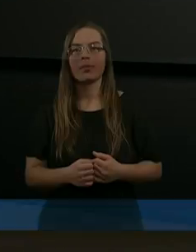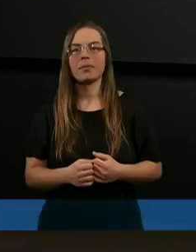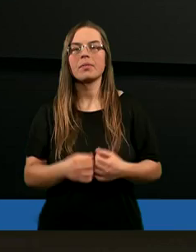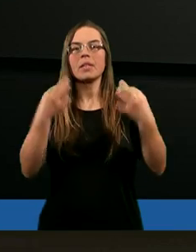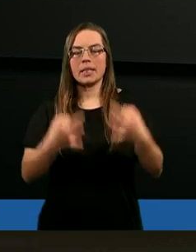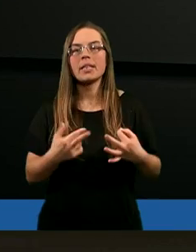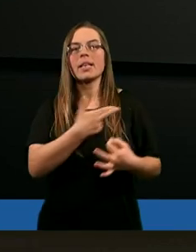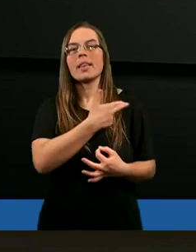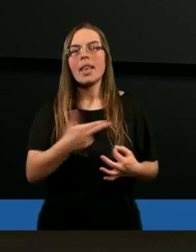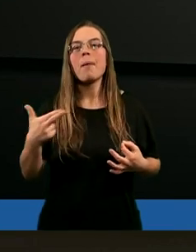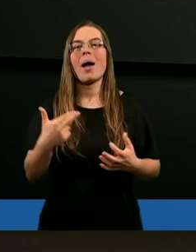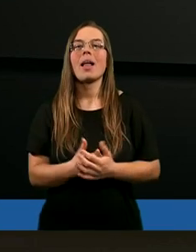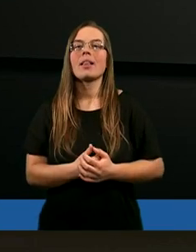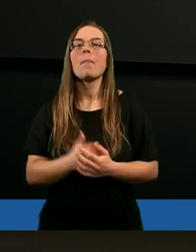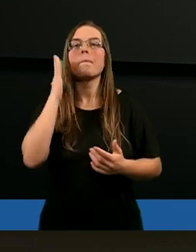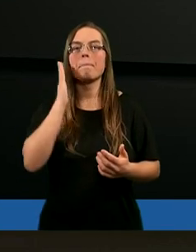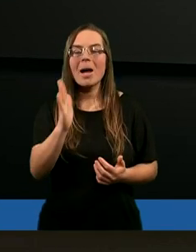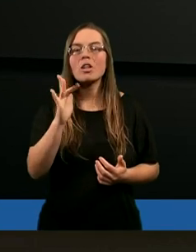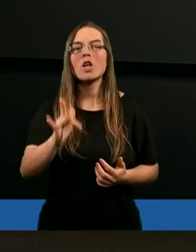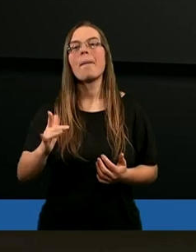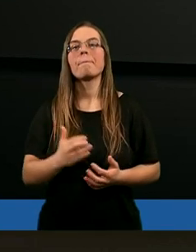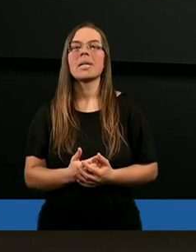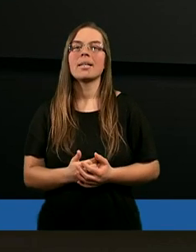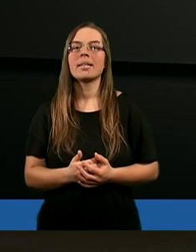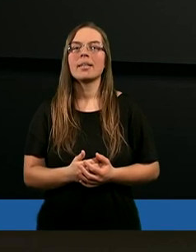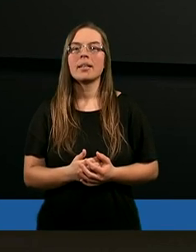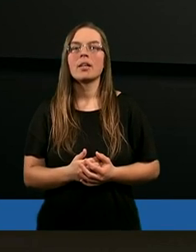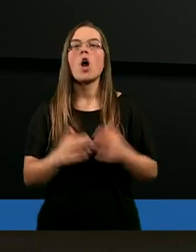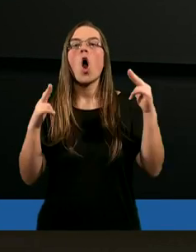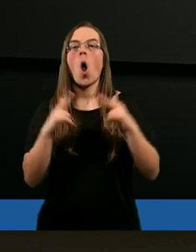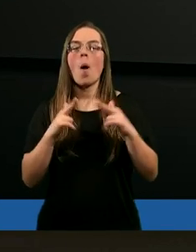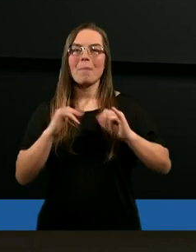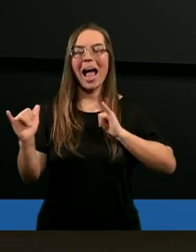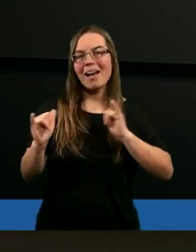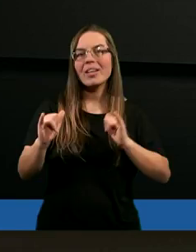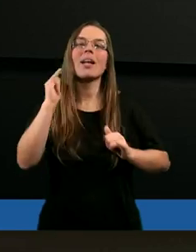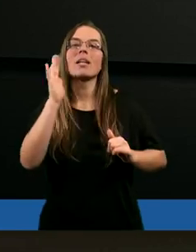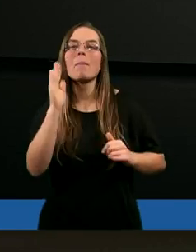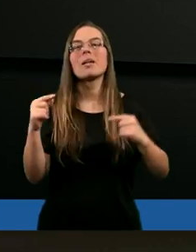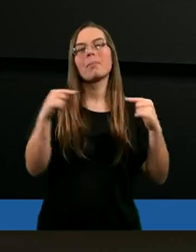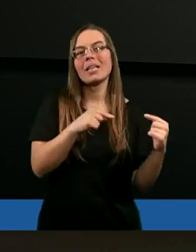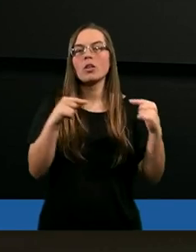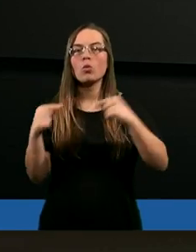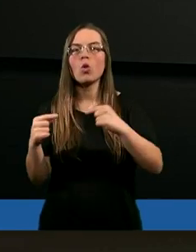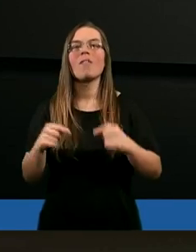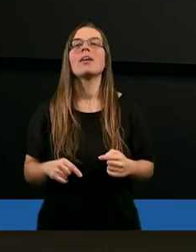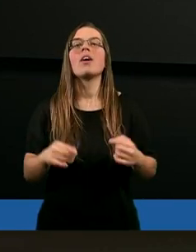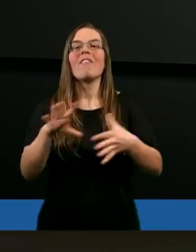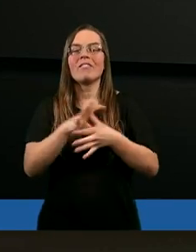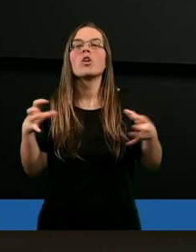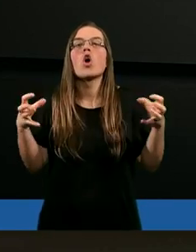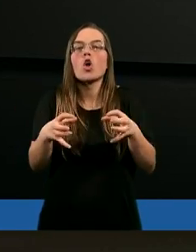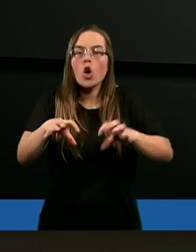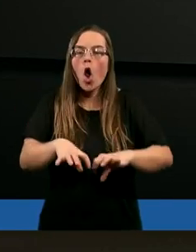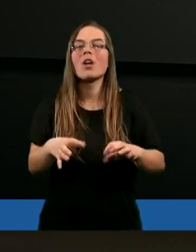Dzisiejszy temat będziemy omawiać, będziemy dyskutować w gronie